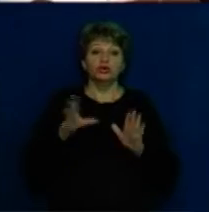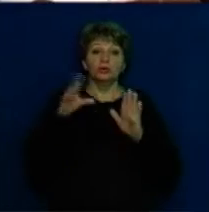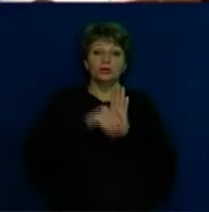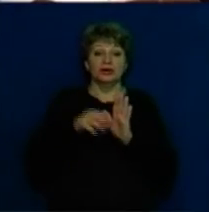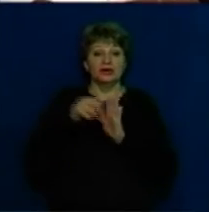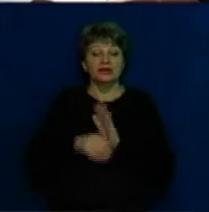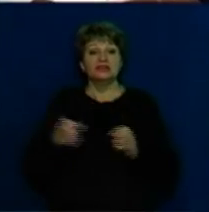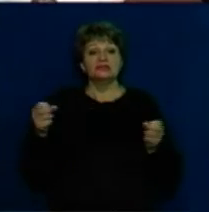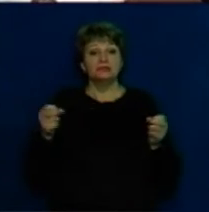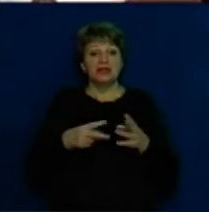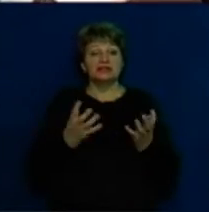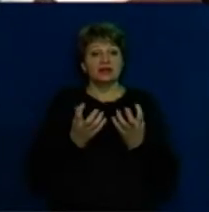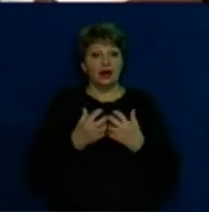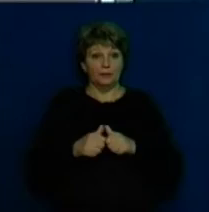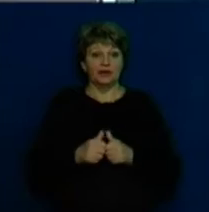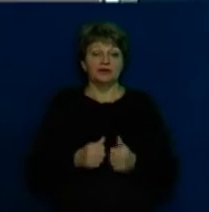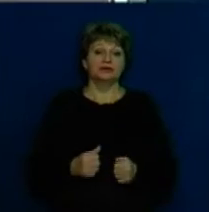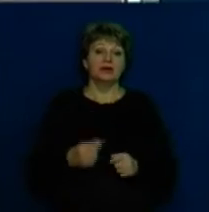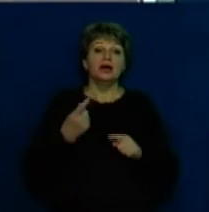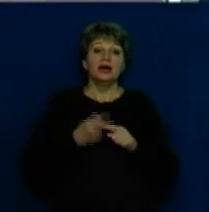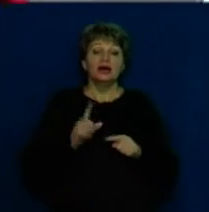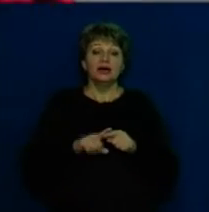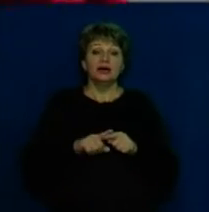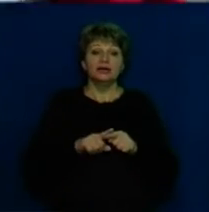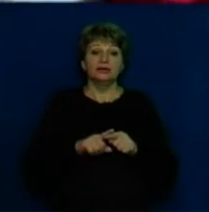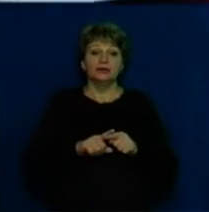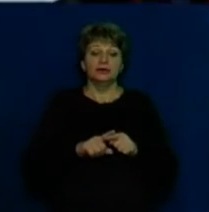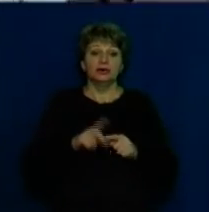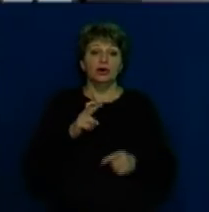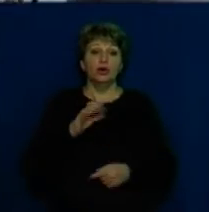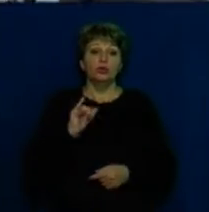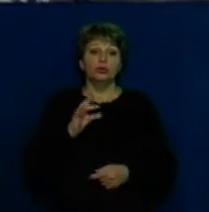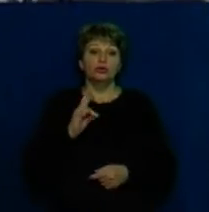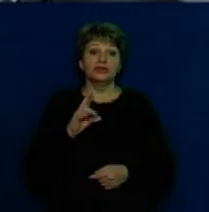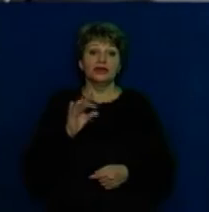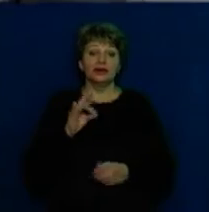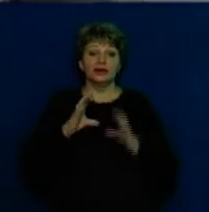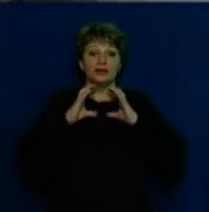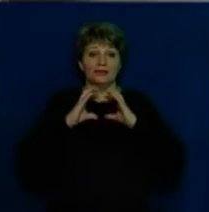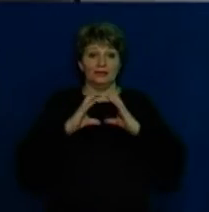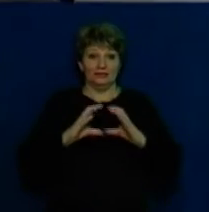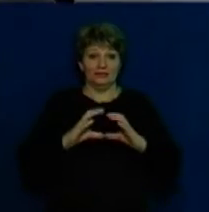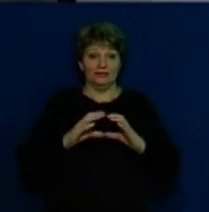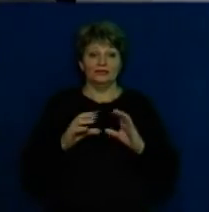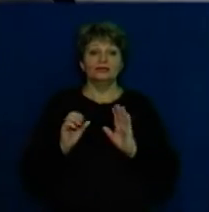спеціальний апарат. Бункер. Заражаємо наш препарат.